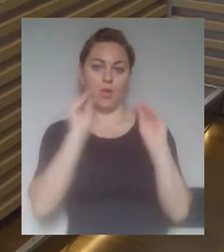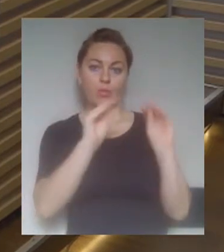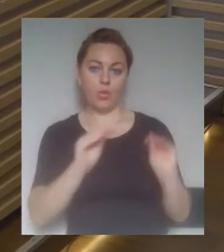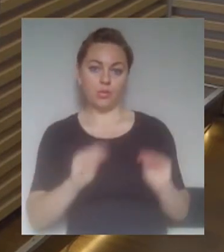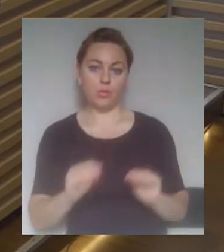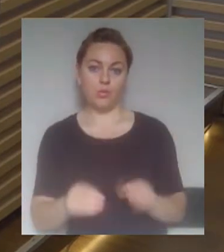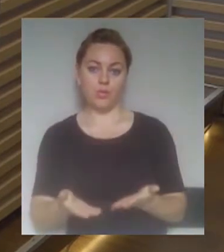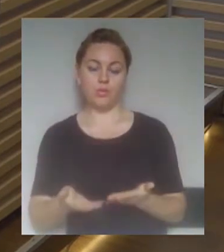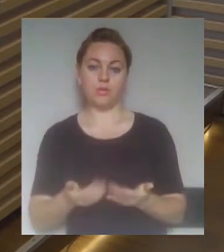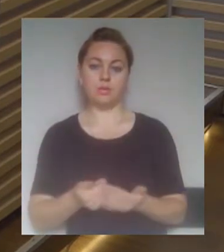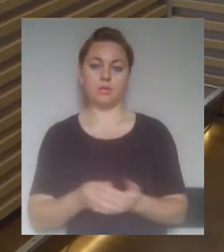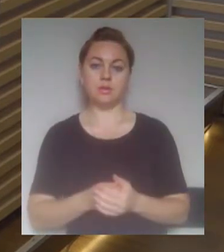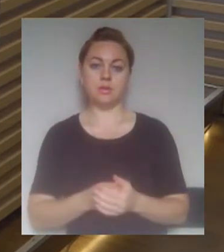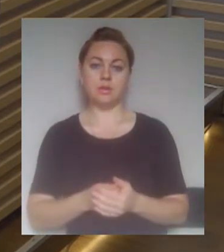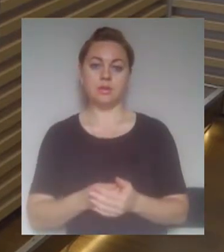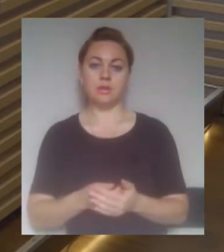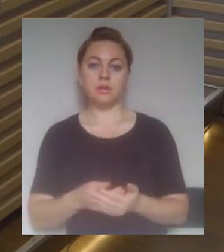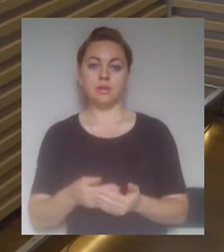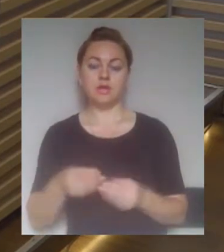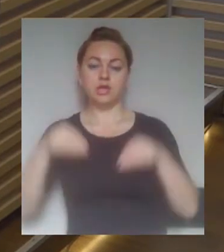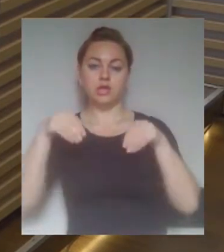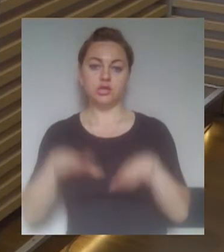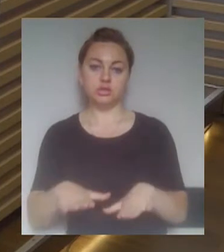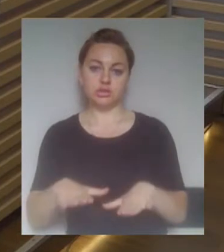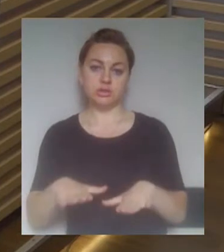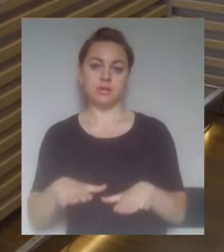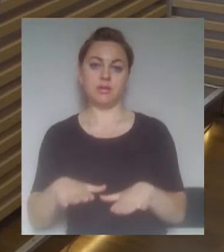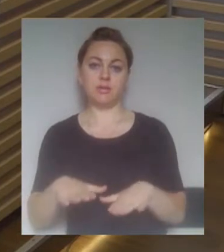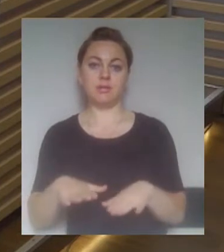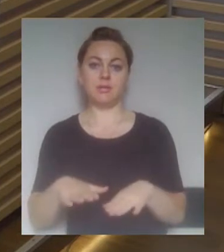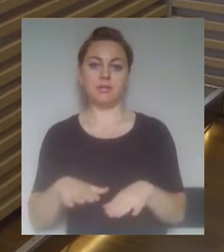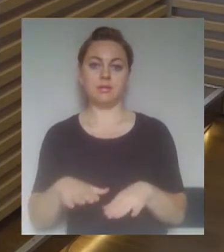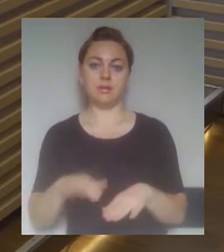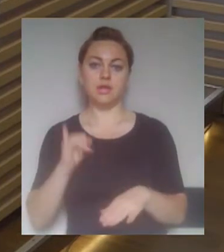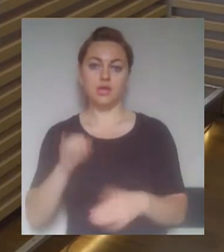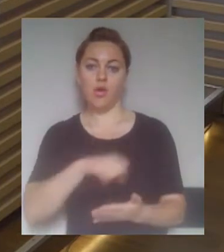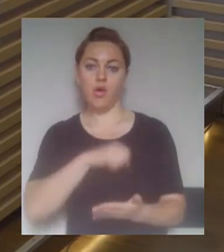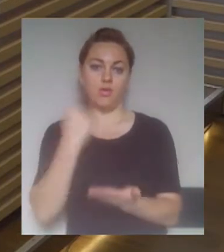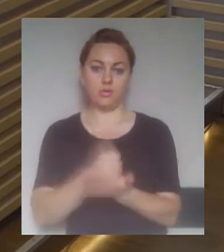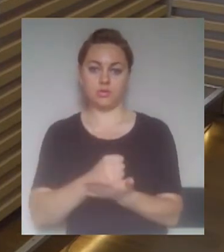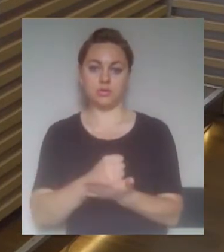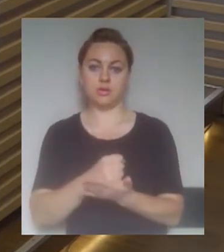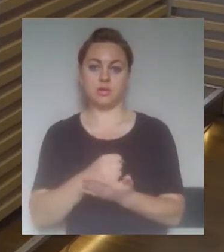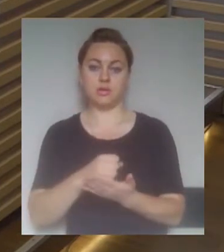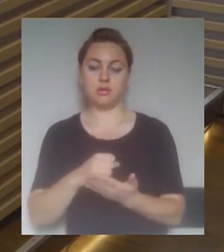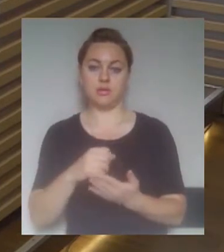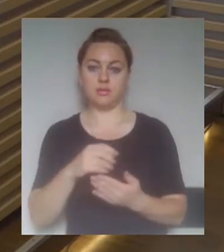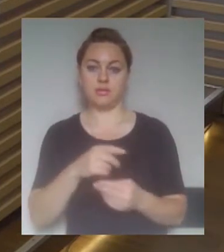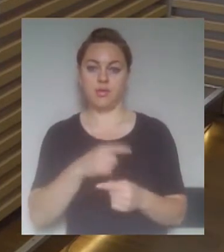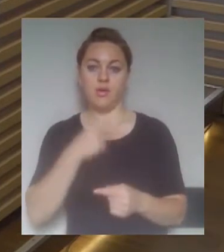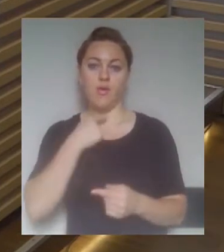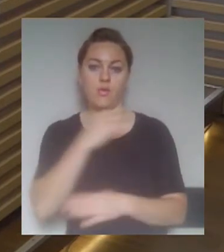давайте ми висадимо це питання. Рішення і остаточний, завершальний етап – це голосування